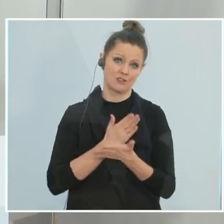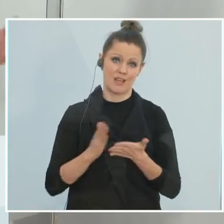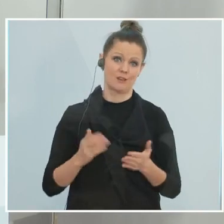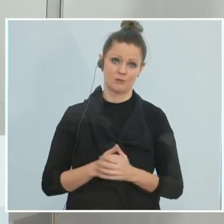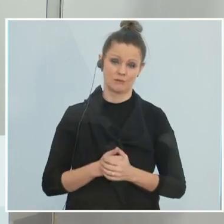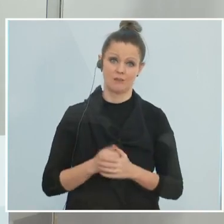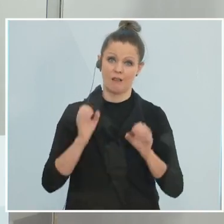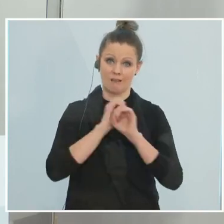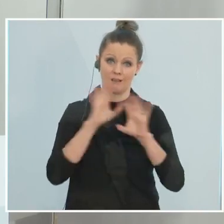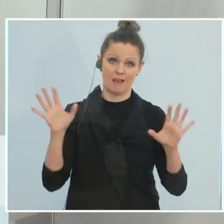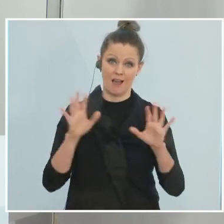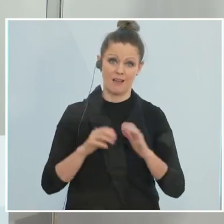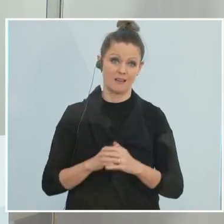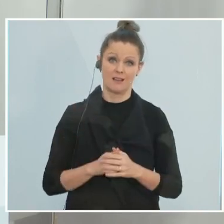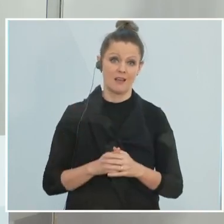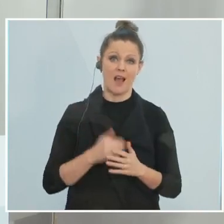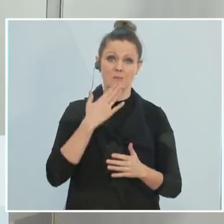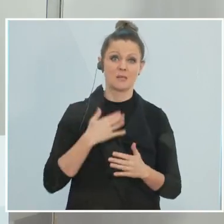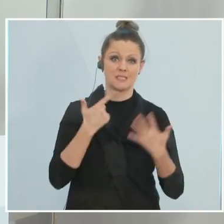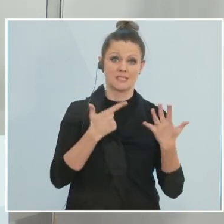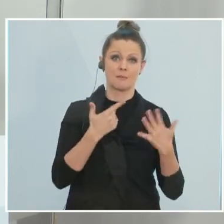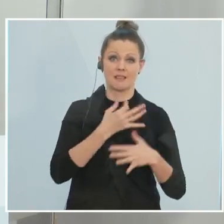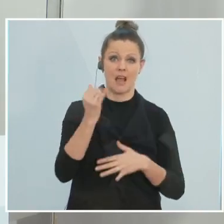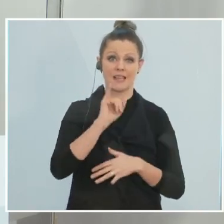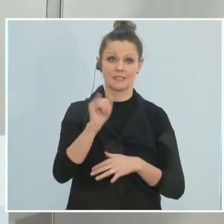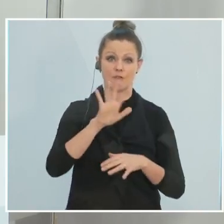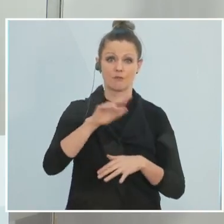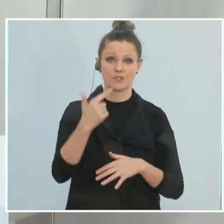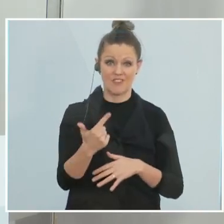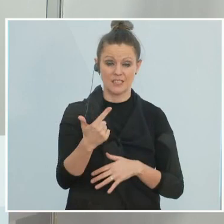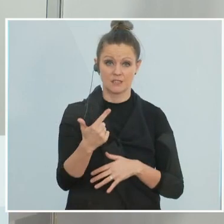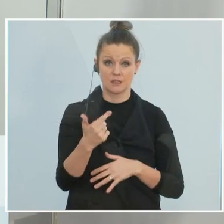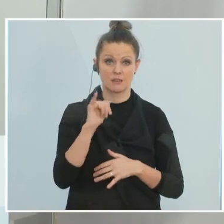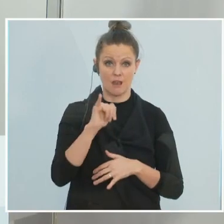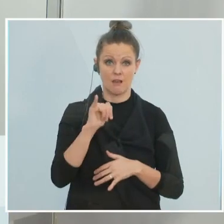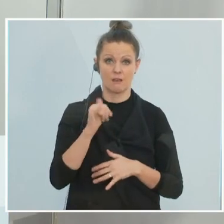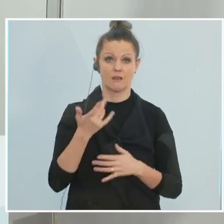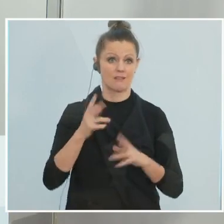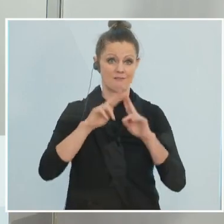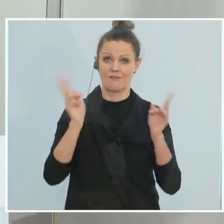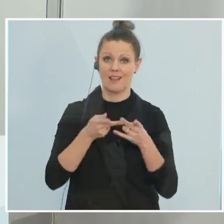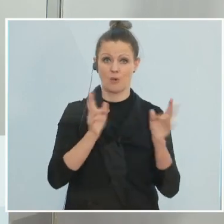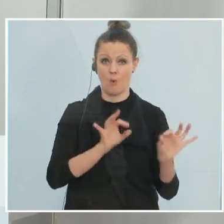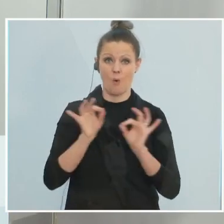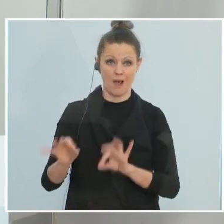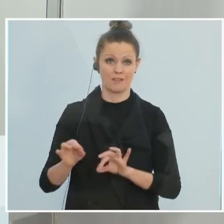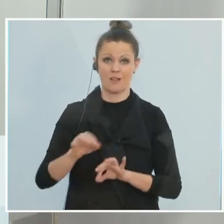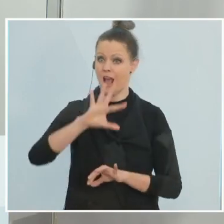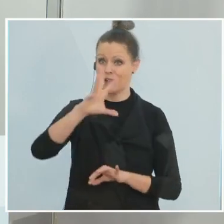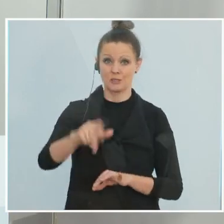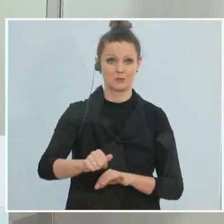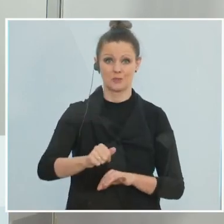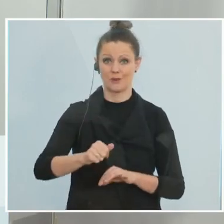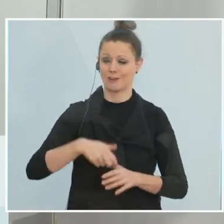wir auf 25 in der Sieben-Tage-Inzidenz hinunterkommen, na dann wäre die Welt in Ordnung, alles wäre wunderschön und wir